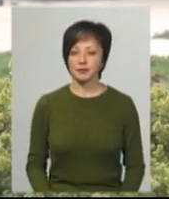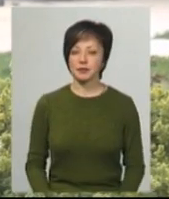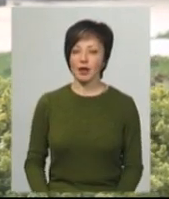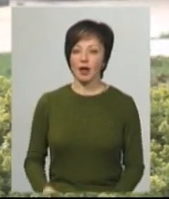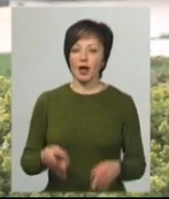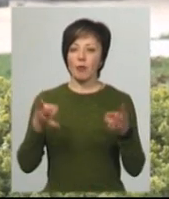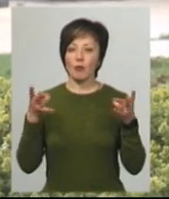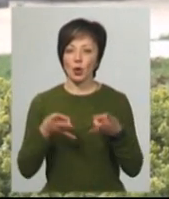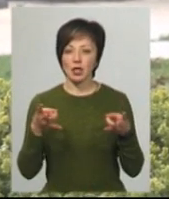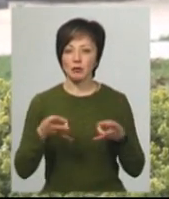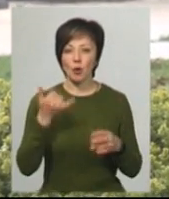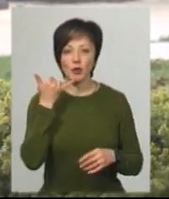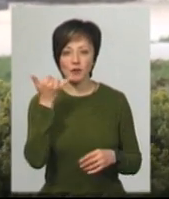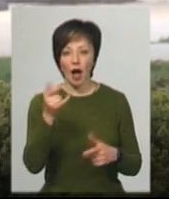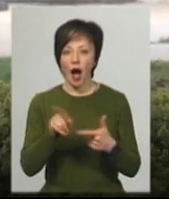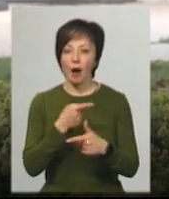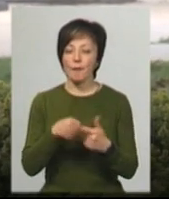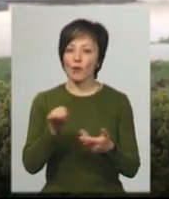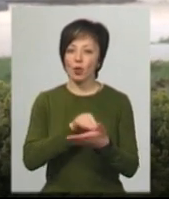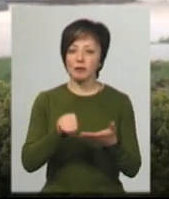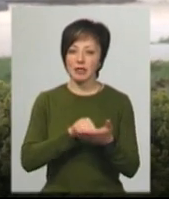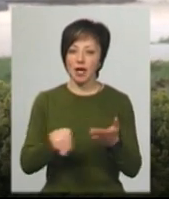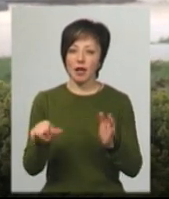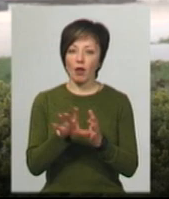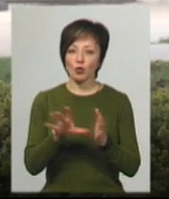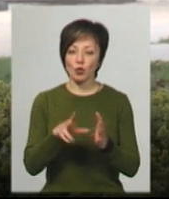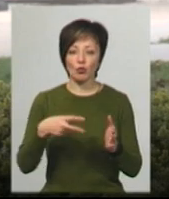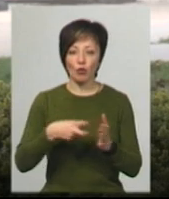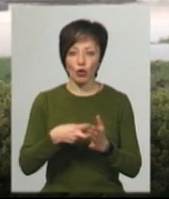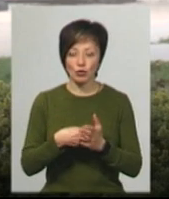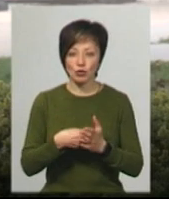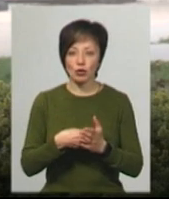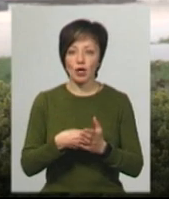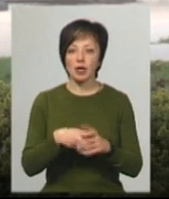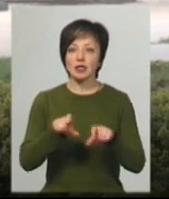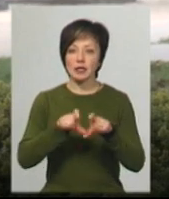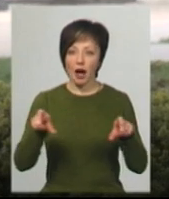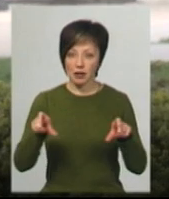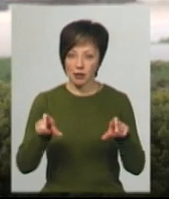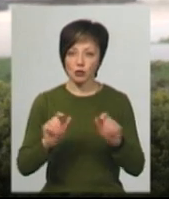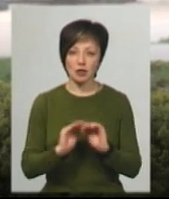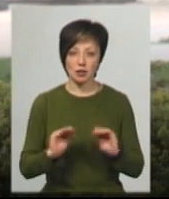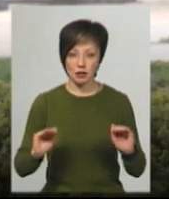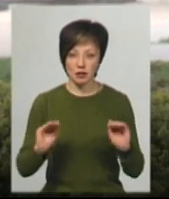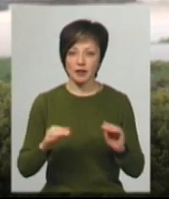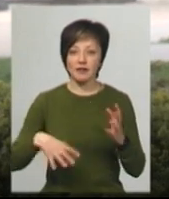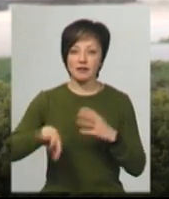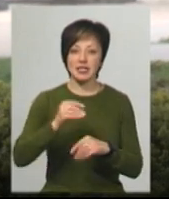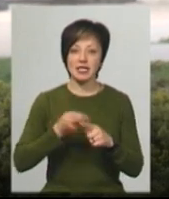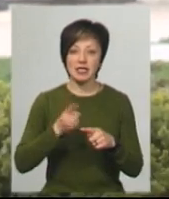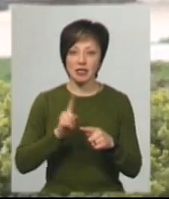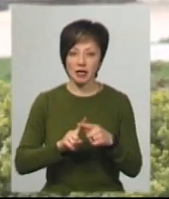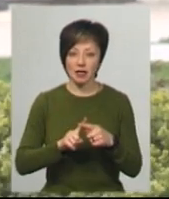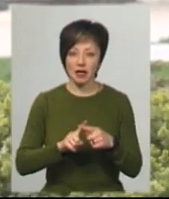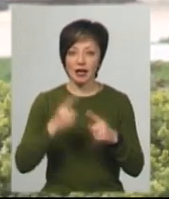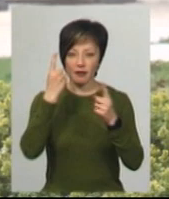подзвонити або написати на електронну пошту до закладу дошкільної освіти. Уся ця